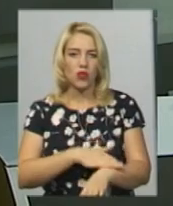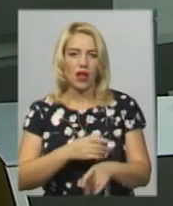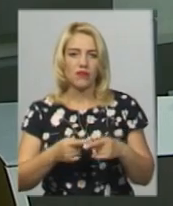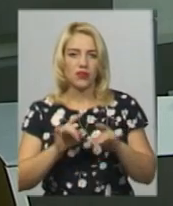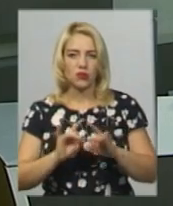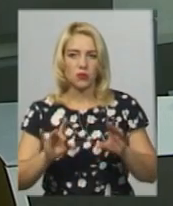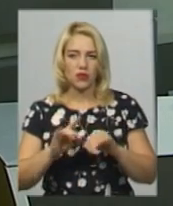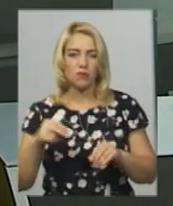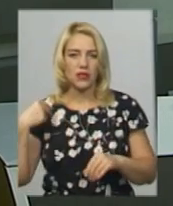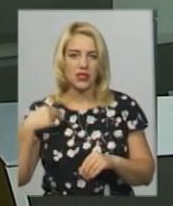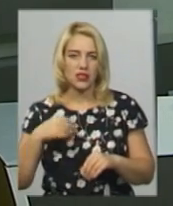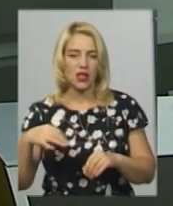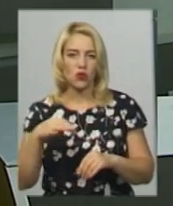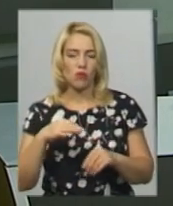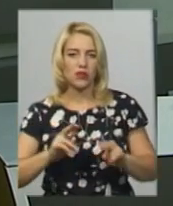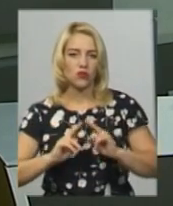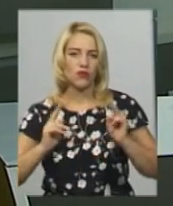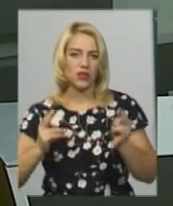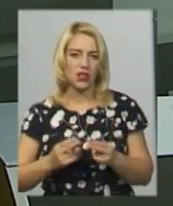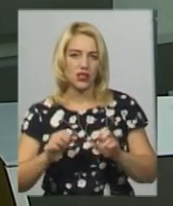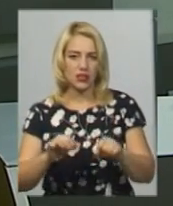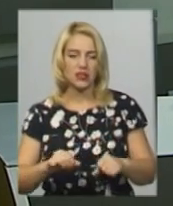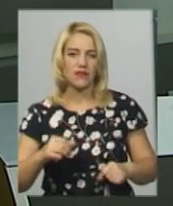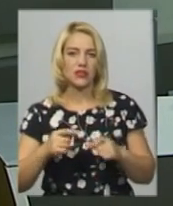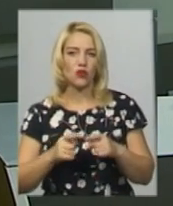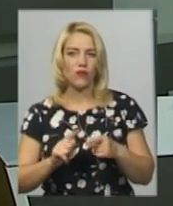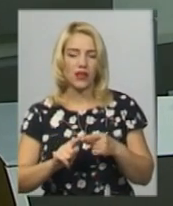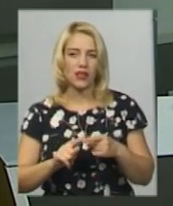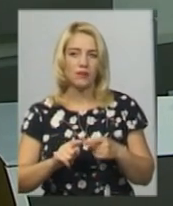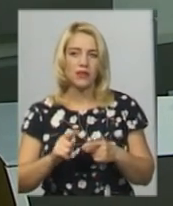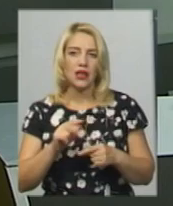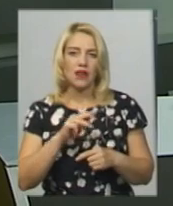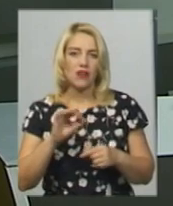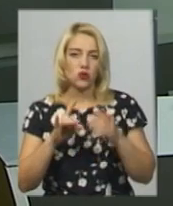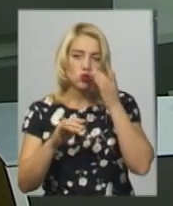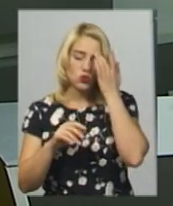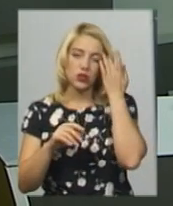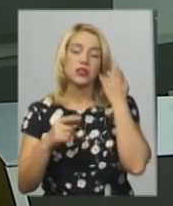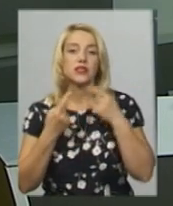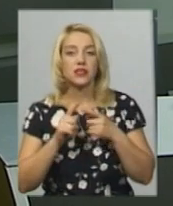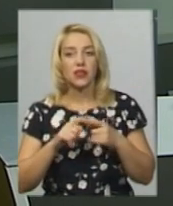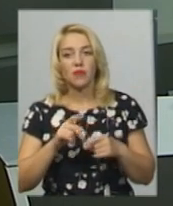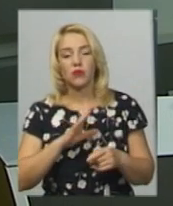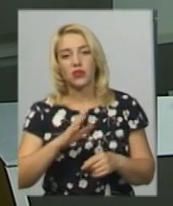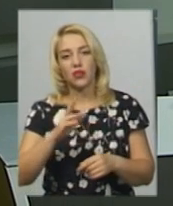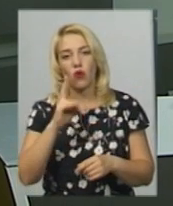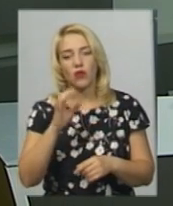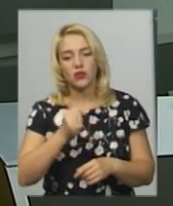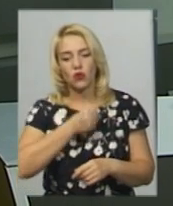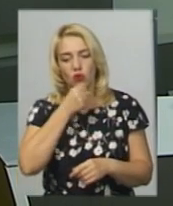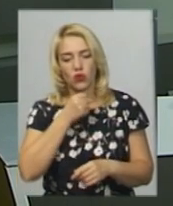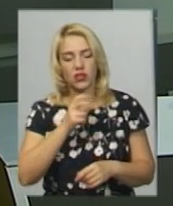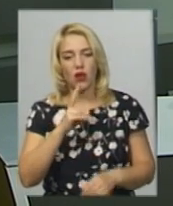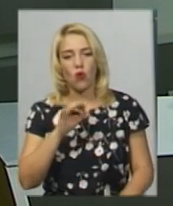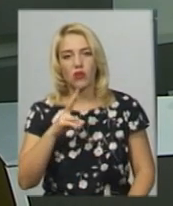повідомляє президент обласної федерації висловання Віктор Флерчук. Це дебютанти змагань серед дорослих Костянтин Флорчук з Волочицькою ДЮС США